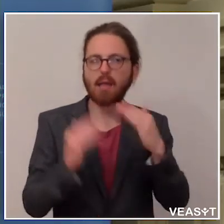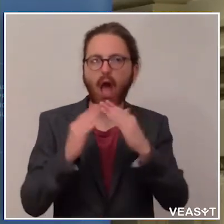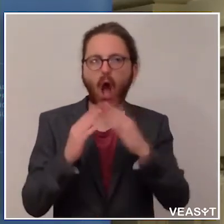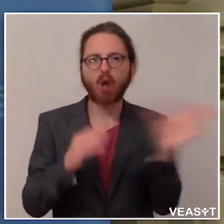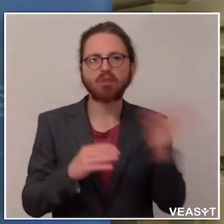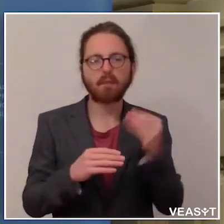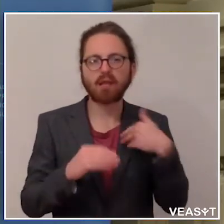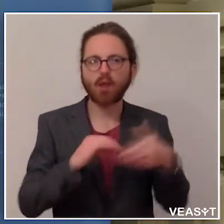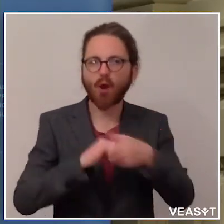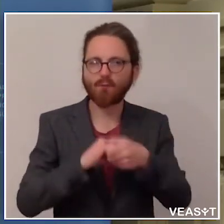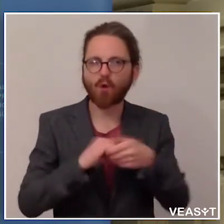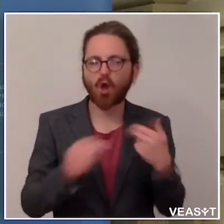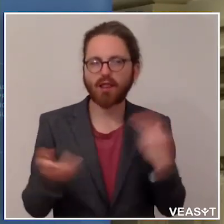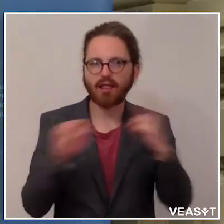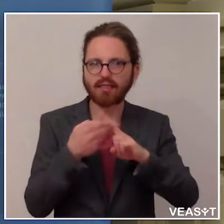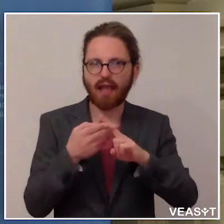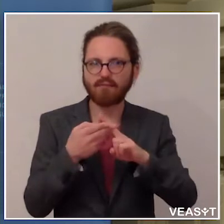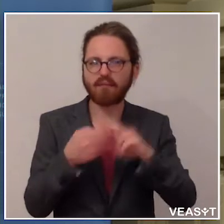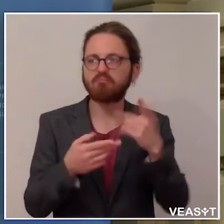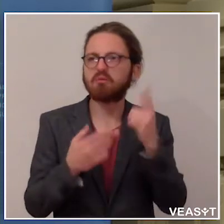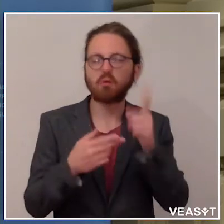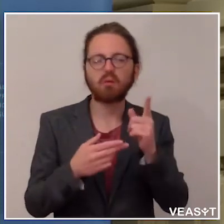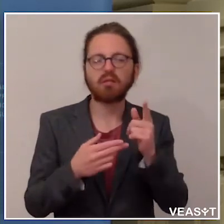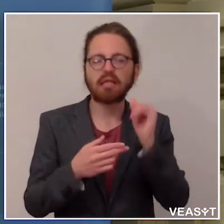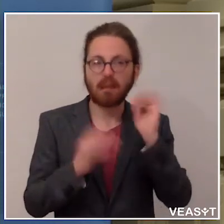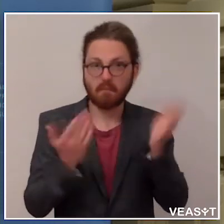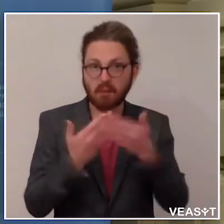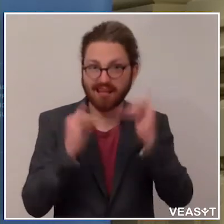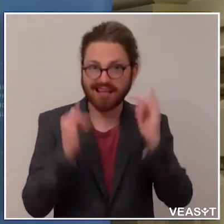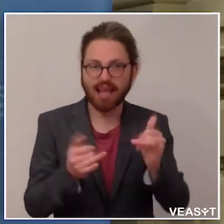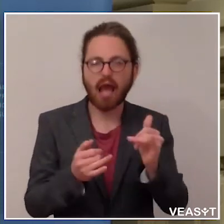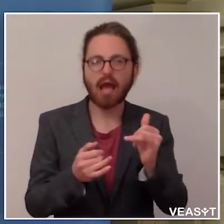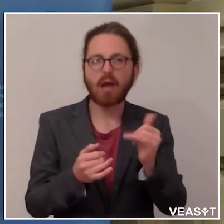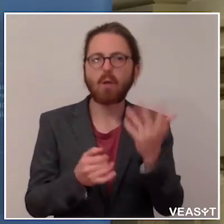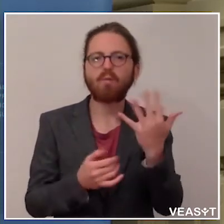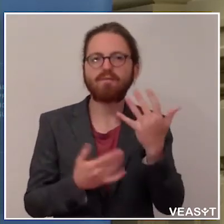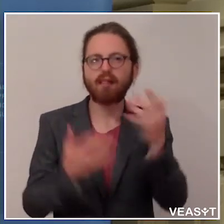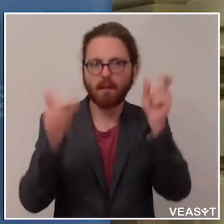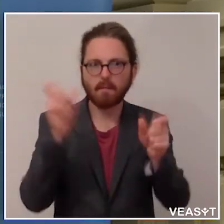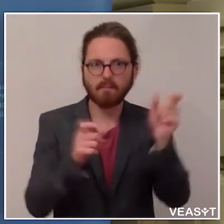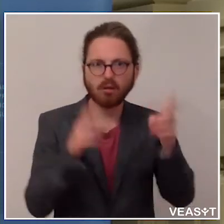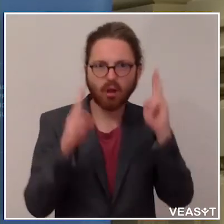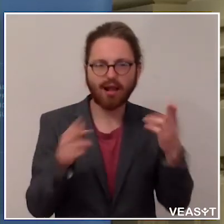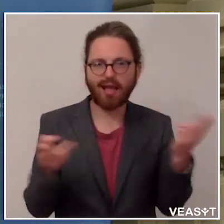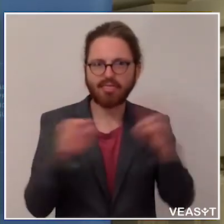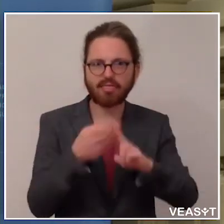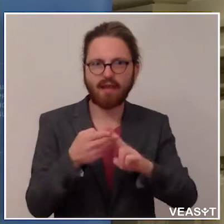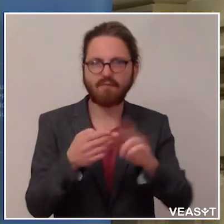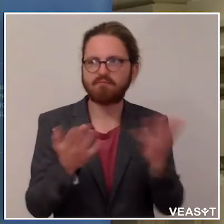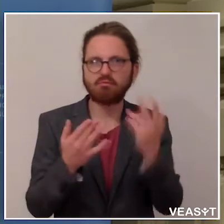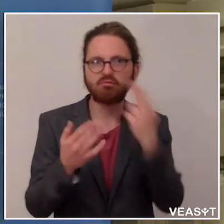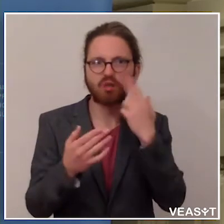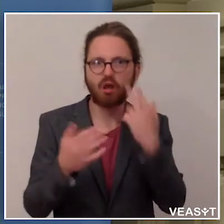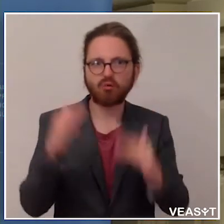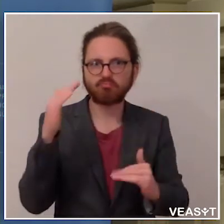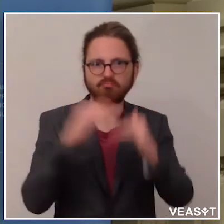ja, wo ist die Grenze zur Ansammlung von Menschen und so weiter, die dann die sozusagen Obergrenze übertrifft?